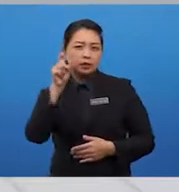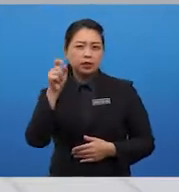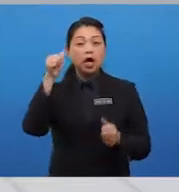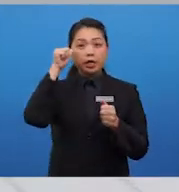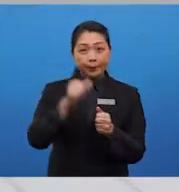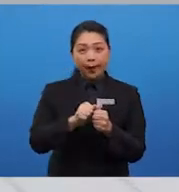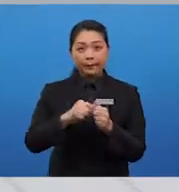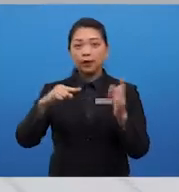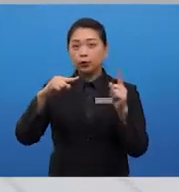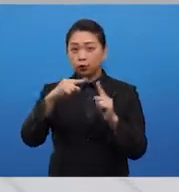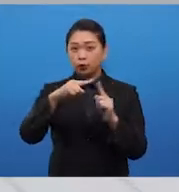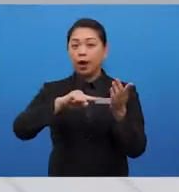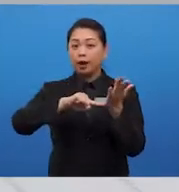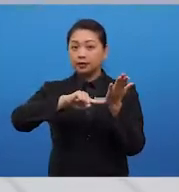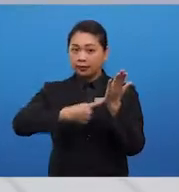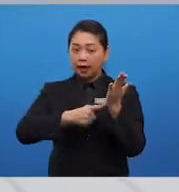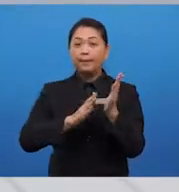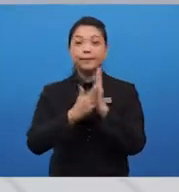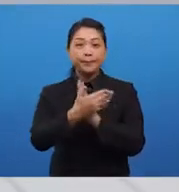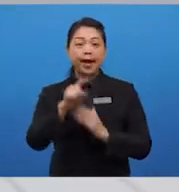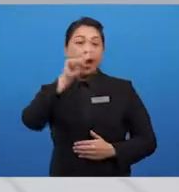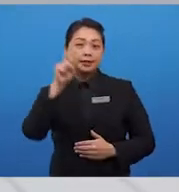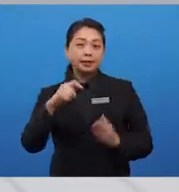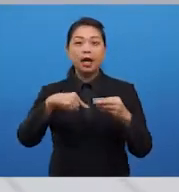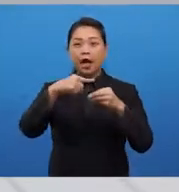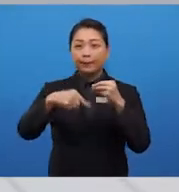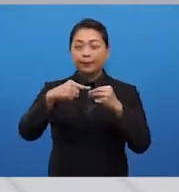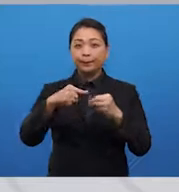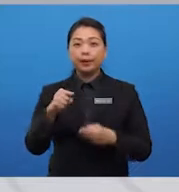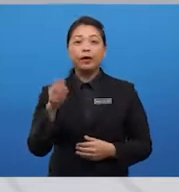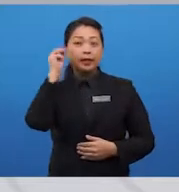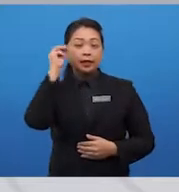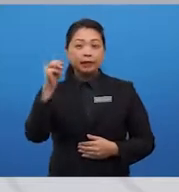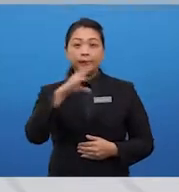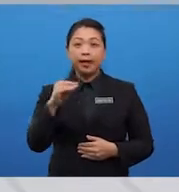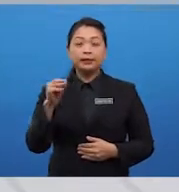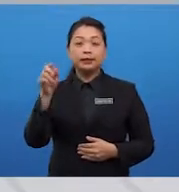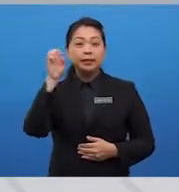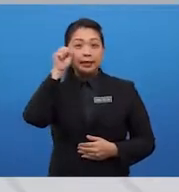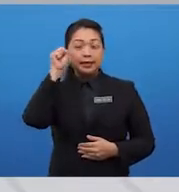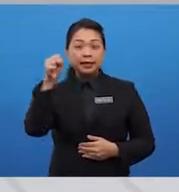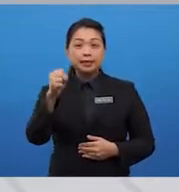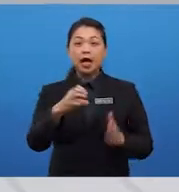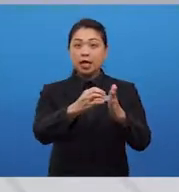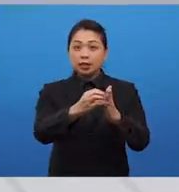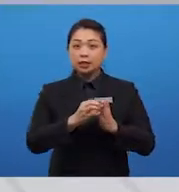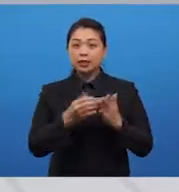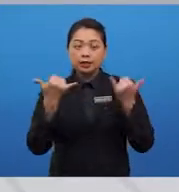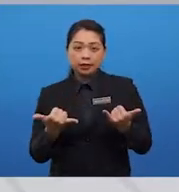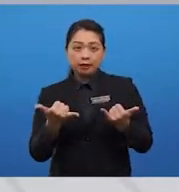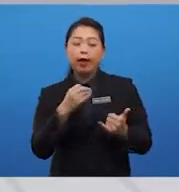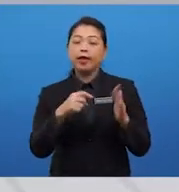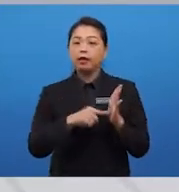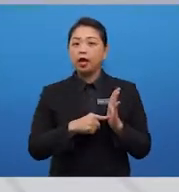to start by asking about him and his condition now. And then, express